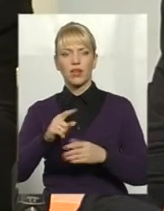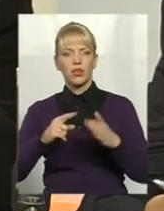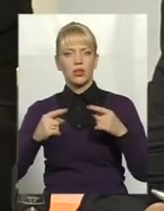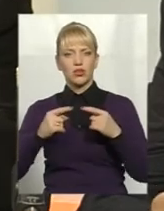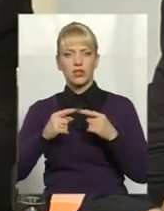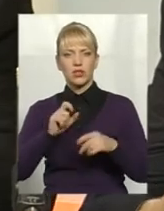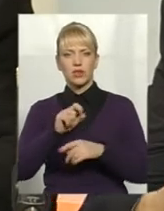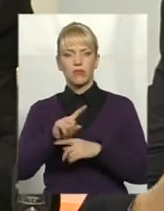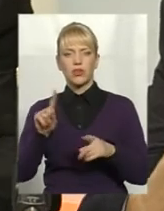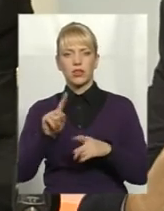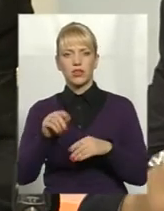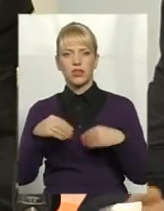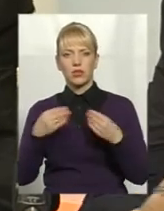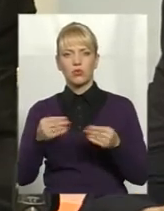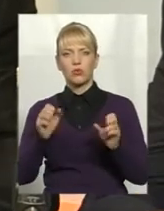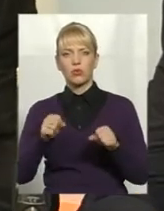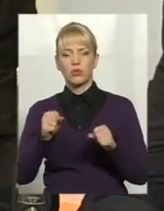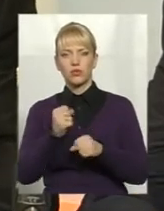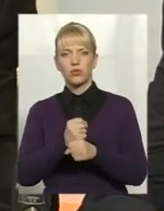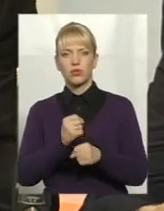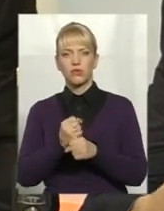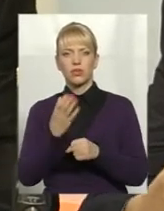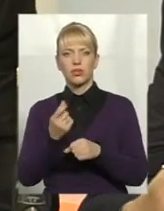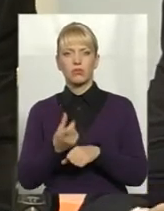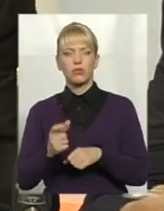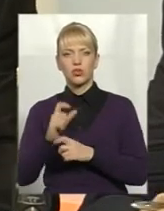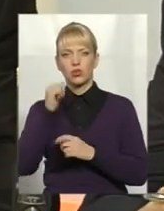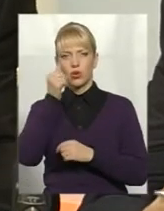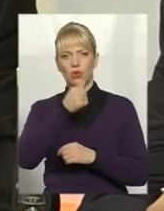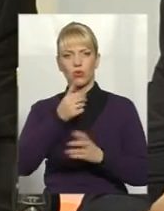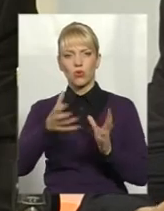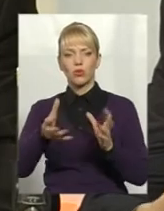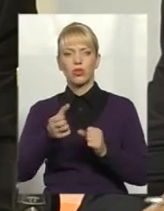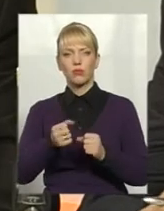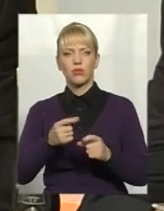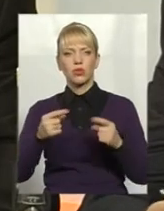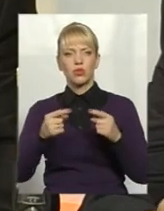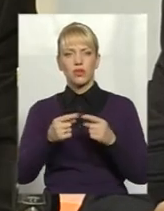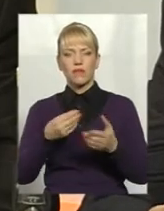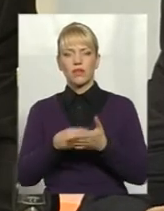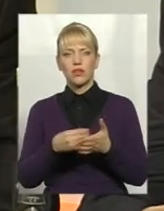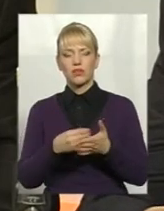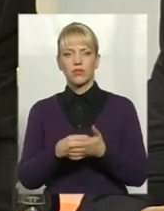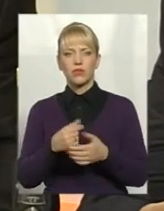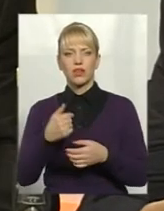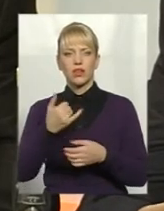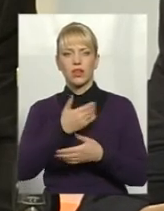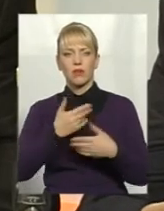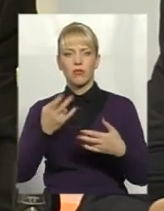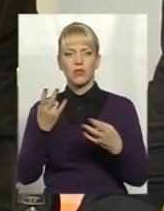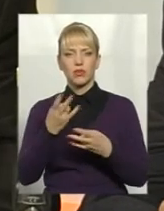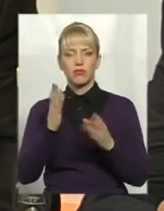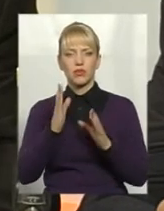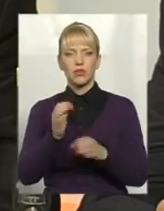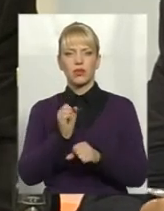дадуть нам можливість ще працювати, наприклад, більше року, отримати тверде фінансування. Нам потрібно тільки працювати.